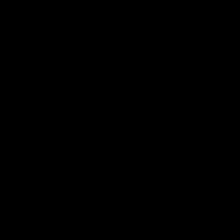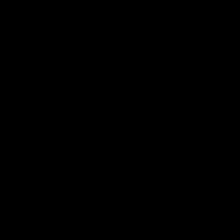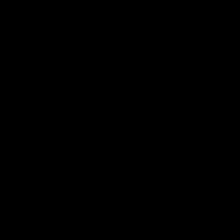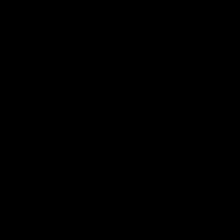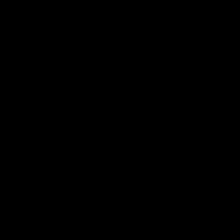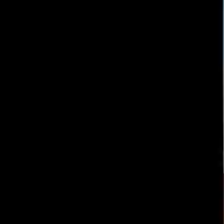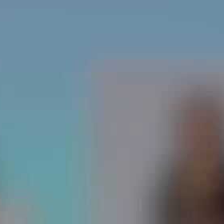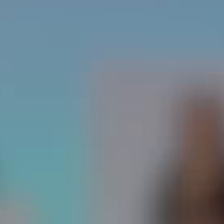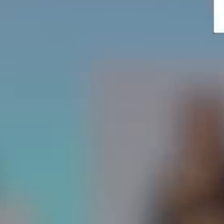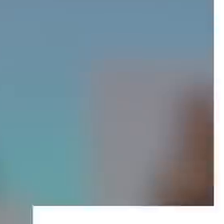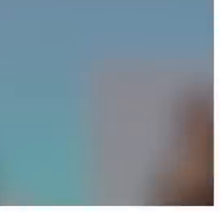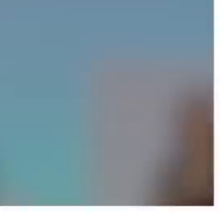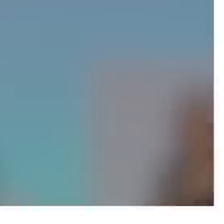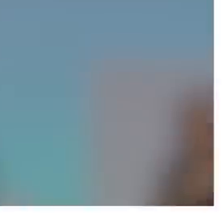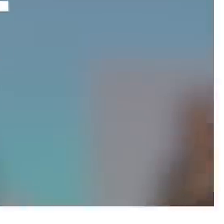culminant.